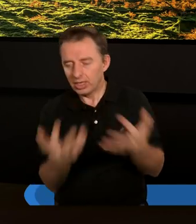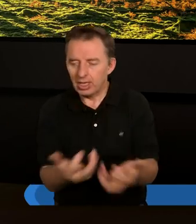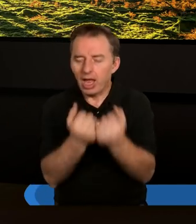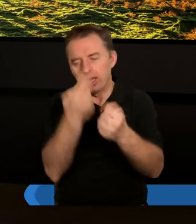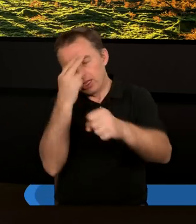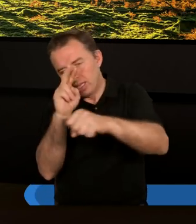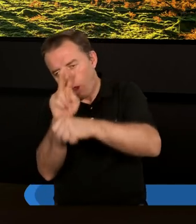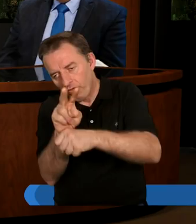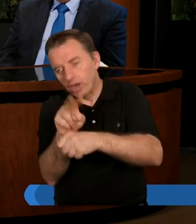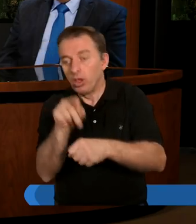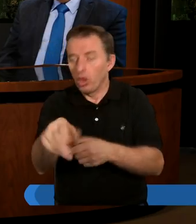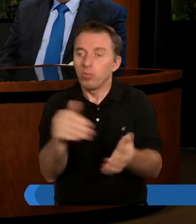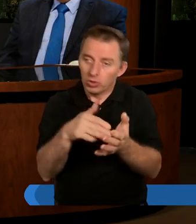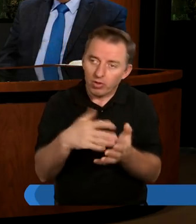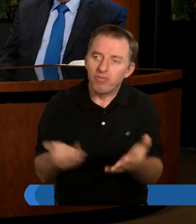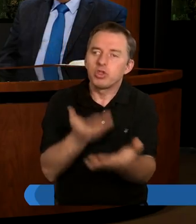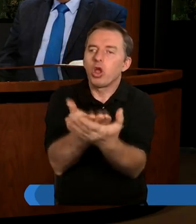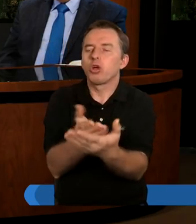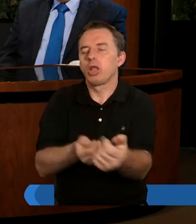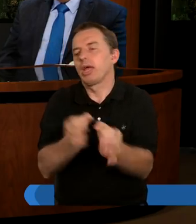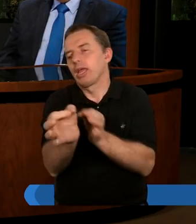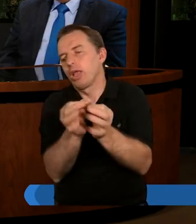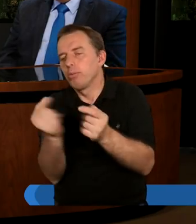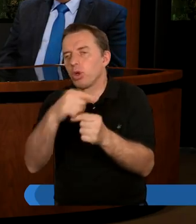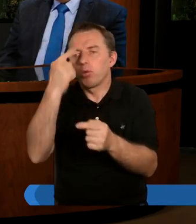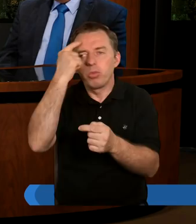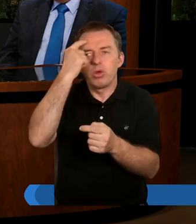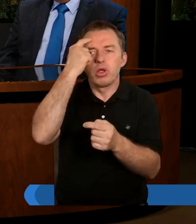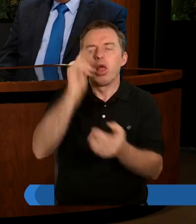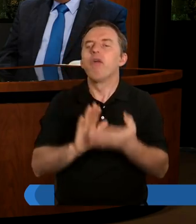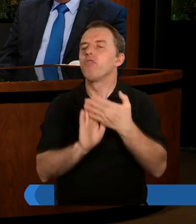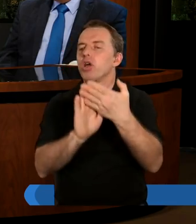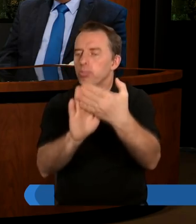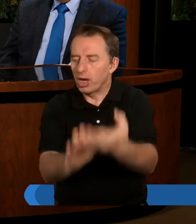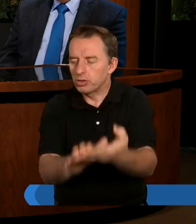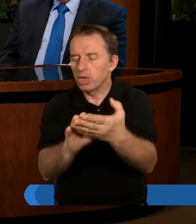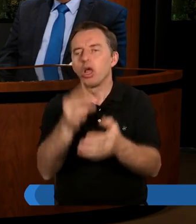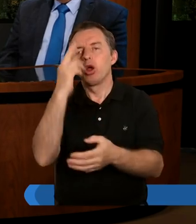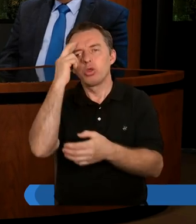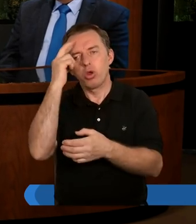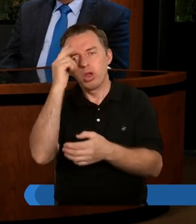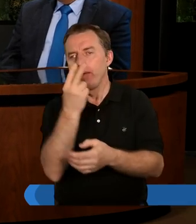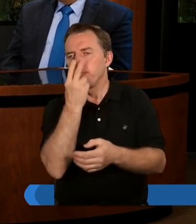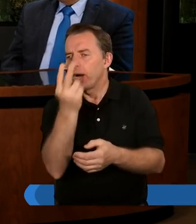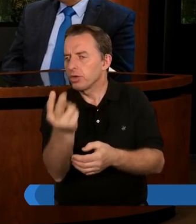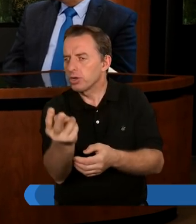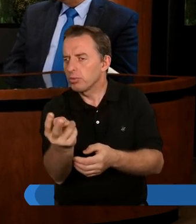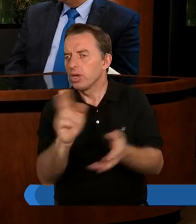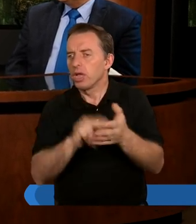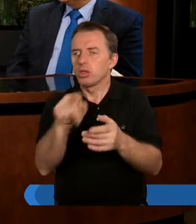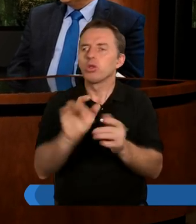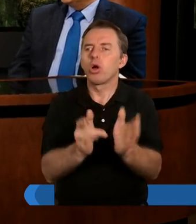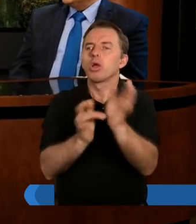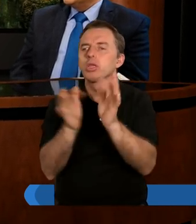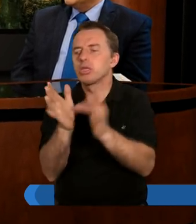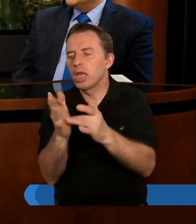Jaki wniosek z tej historii? Proszę, Małgosia. Pierwsze, co mi przychodzi do głowy, to wybaczenie i zrozumienie. Jeżeli patrzymy na Boga, patrzymy